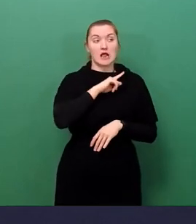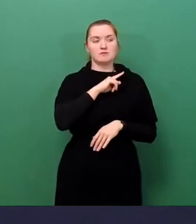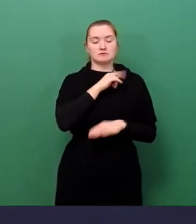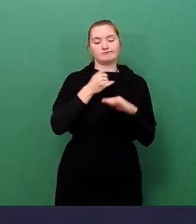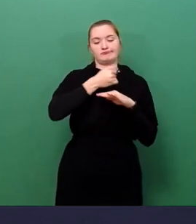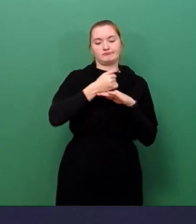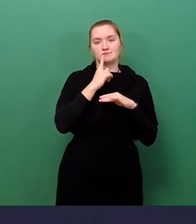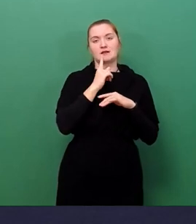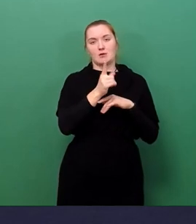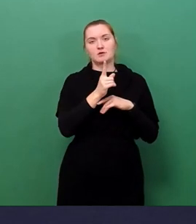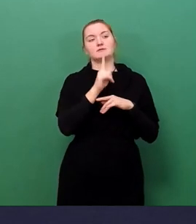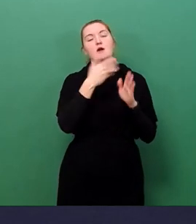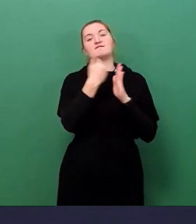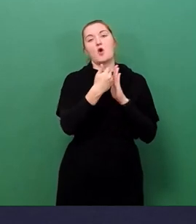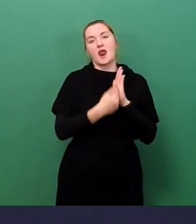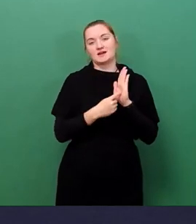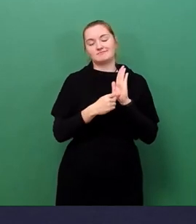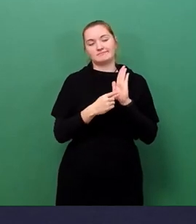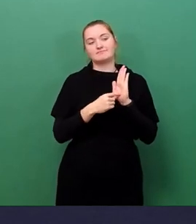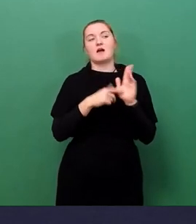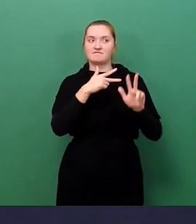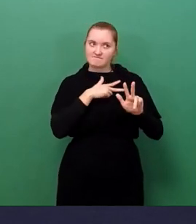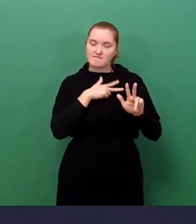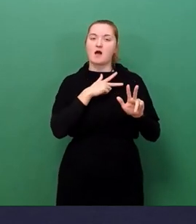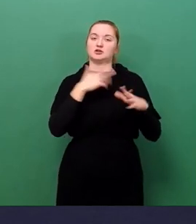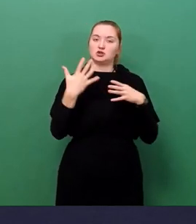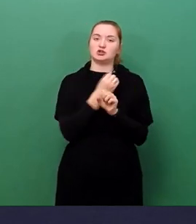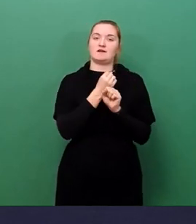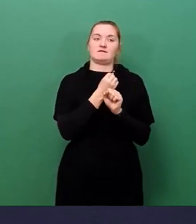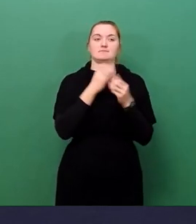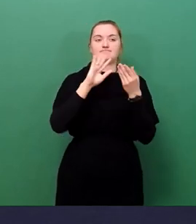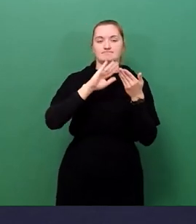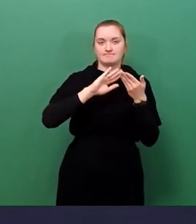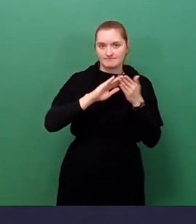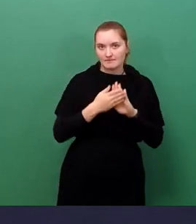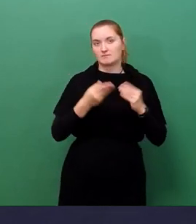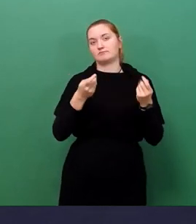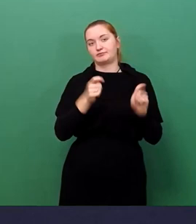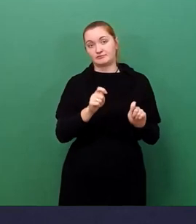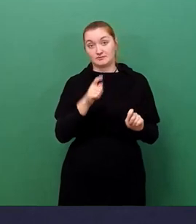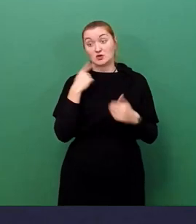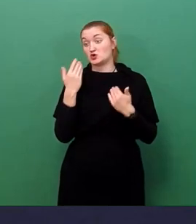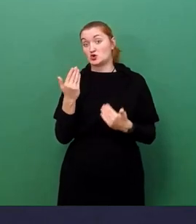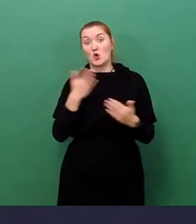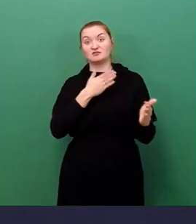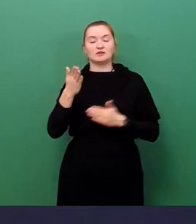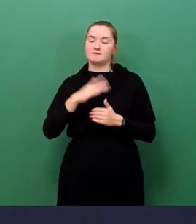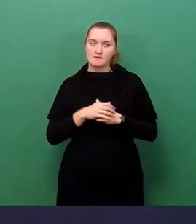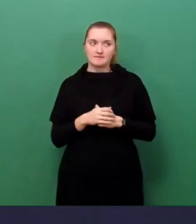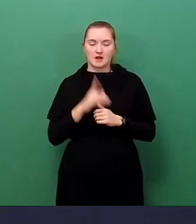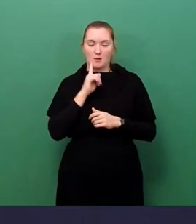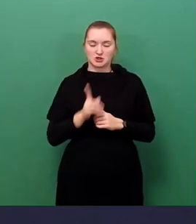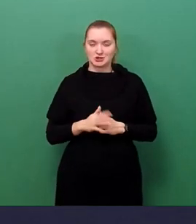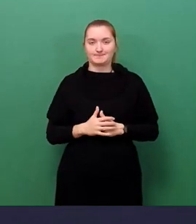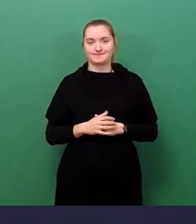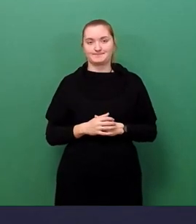dass diese Vorlage so behandelt wird, dass eben genau dieser Fall nicht eintritt. Vielen Dank. So,